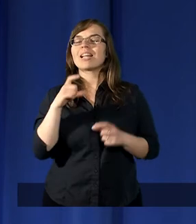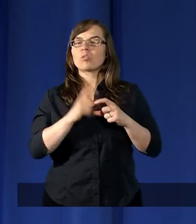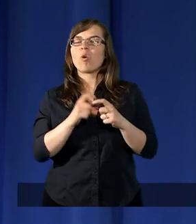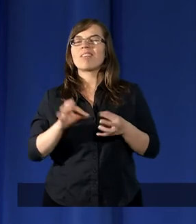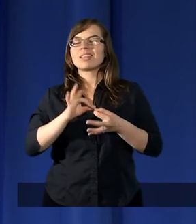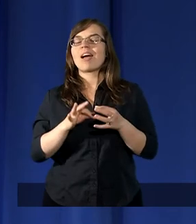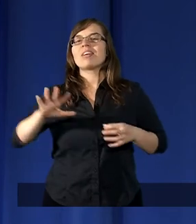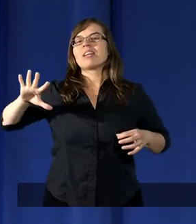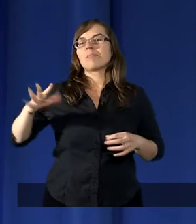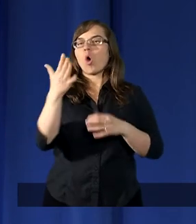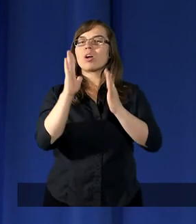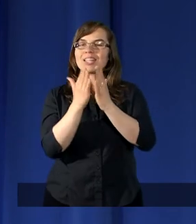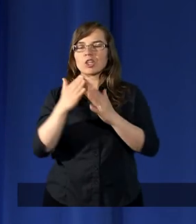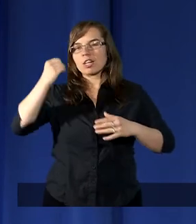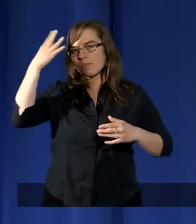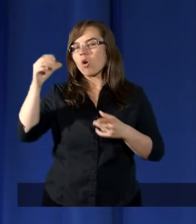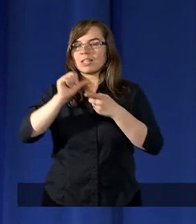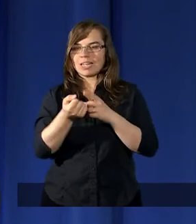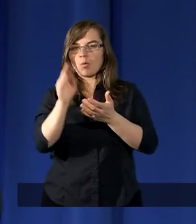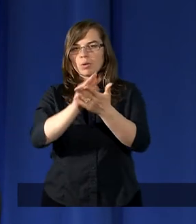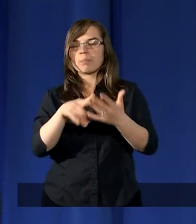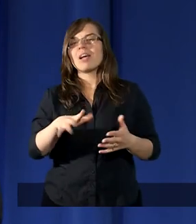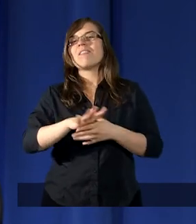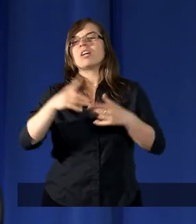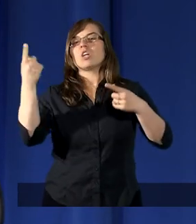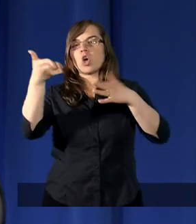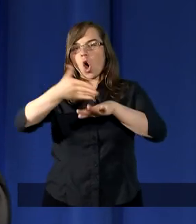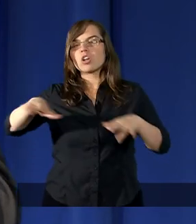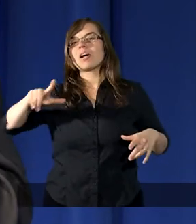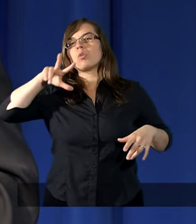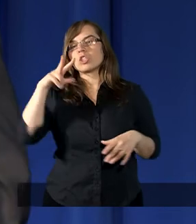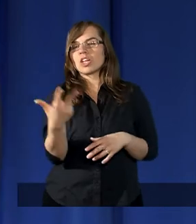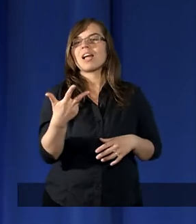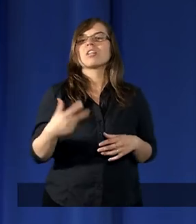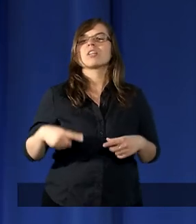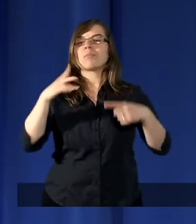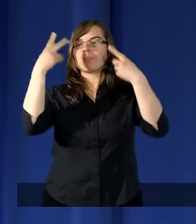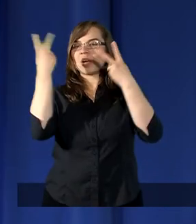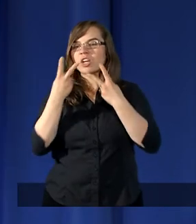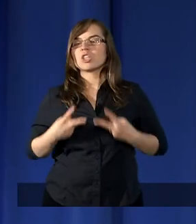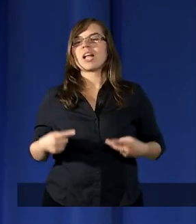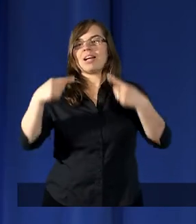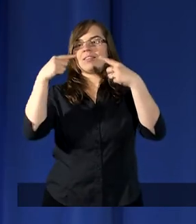słowa nawet z piątej księgi Mojżesza z rozdziału trzeciego przeczytać.